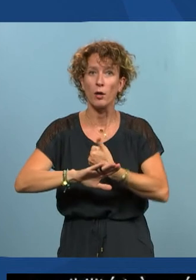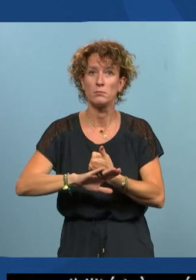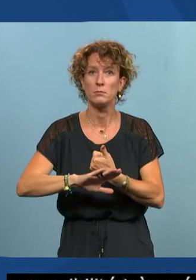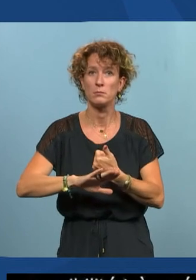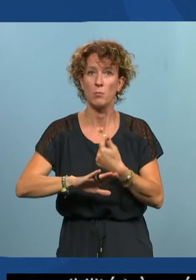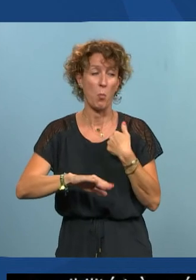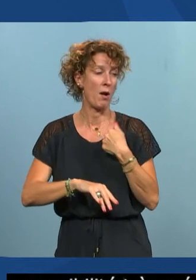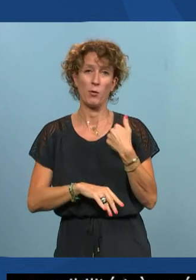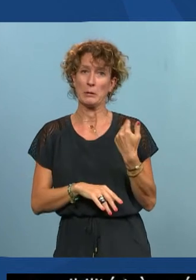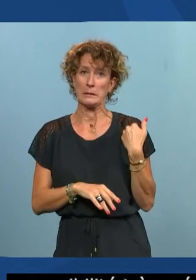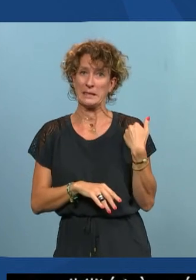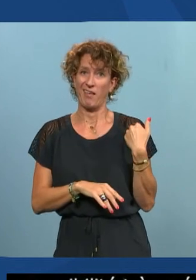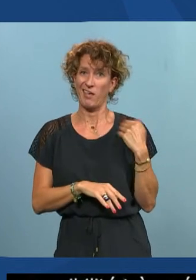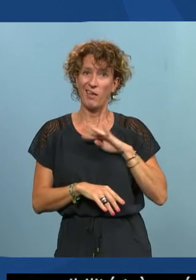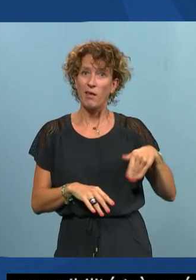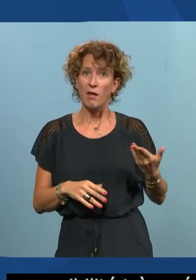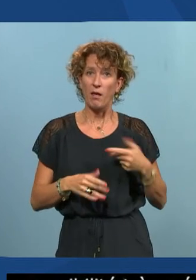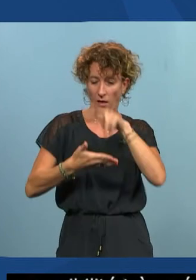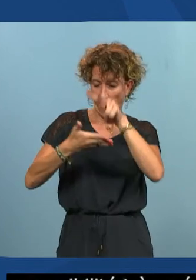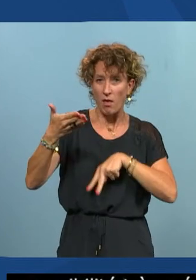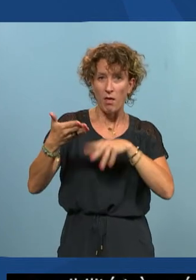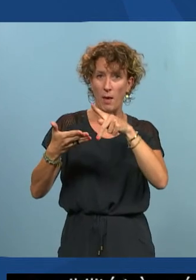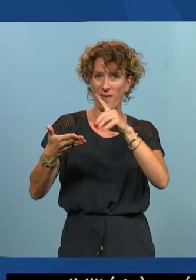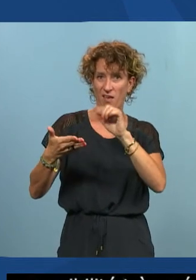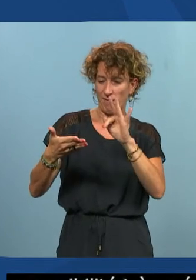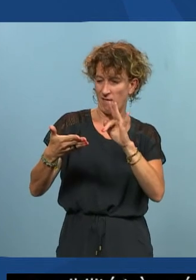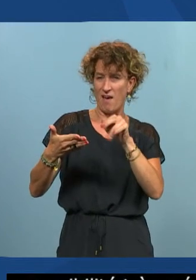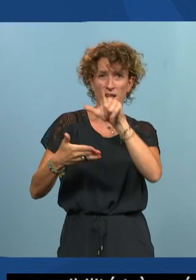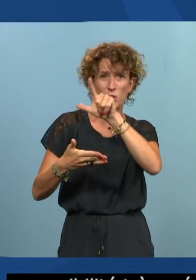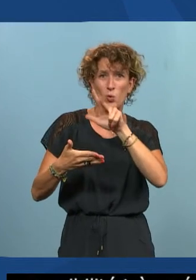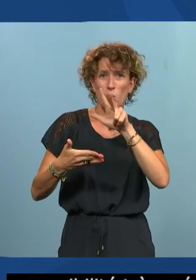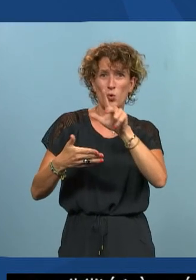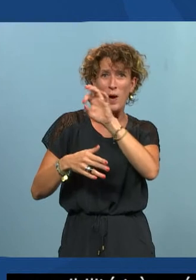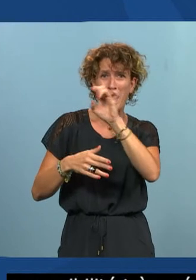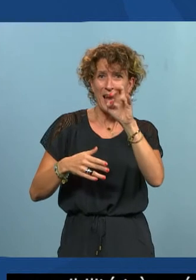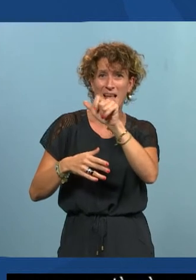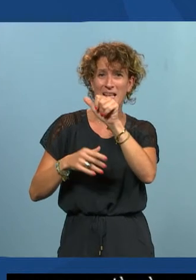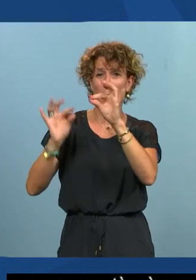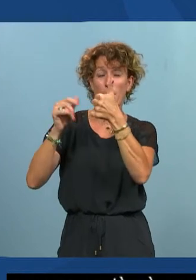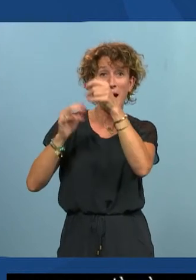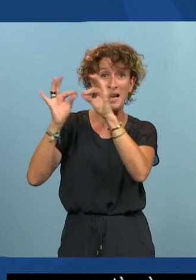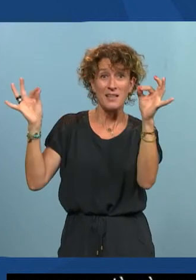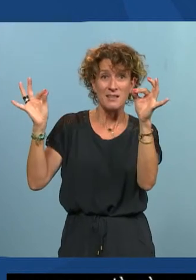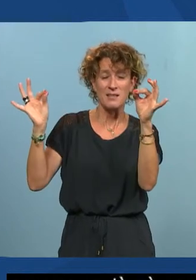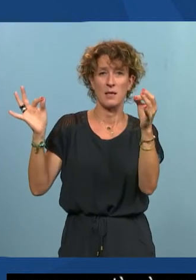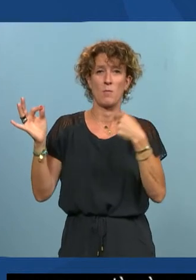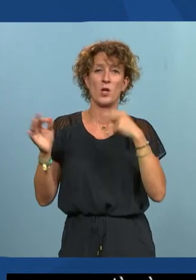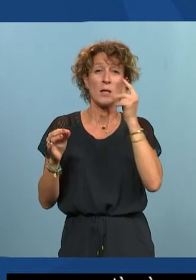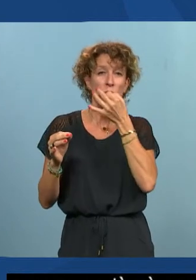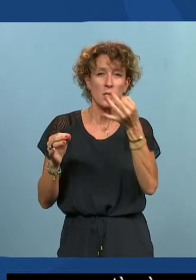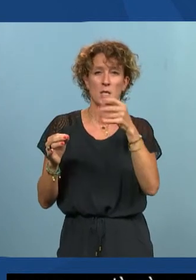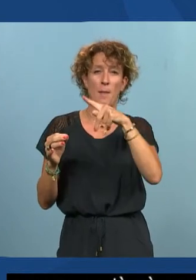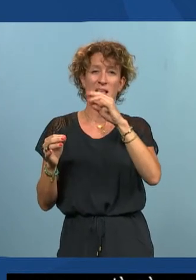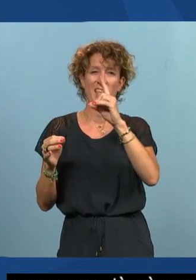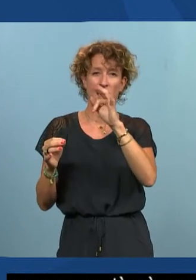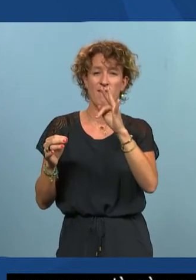j'ai lu c'était un PDF où imaginez lire un PDF avec 2-3 lettres par ligne c'est-à-dire que j'ai l'habitude de dire qu'un PDF inaccessible c'est un